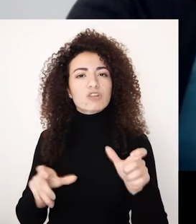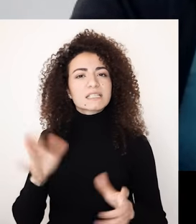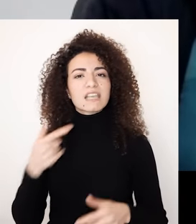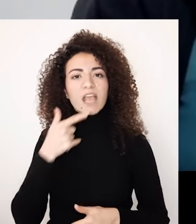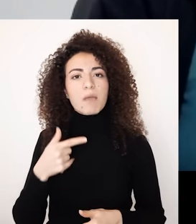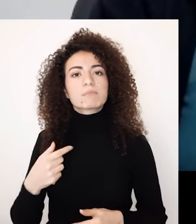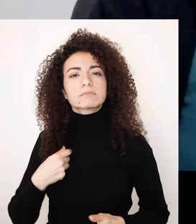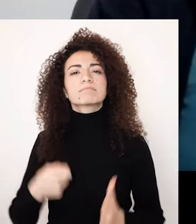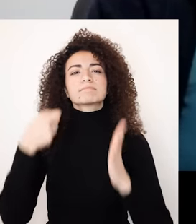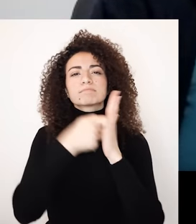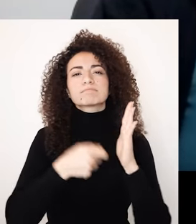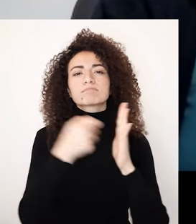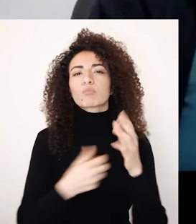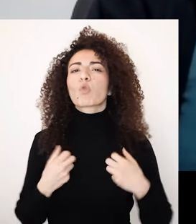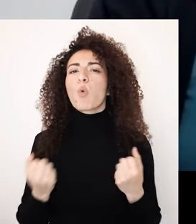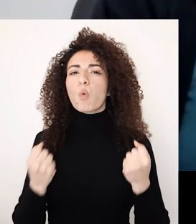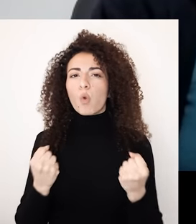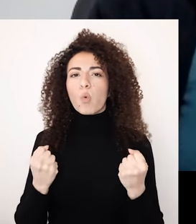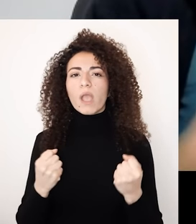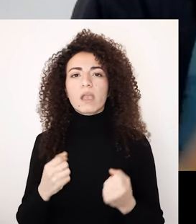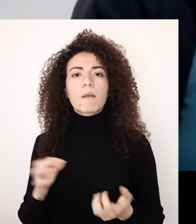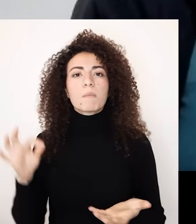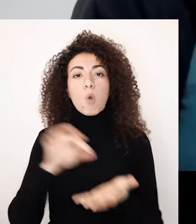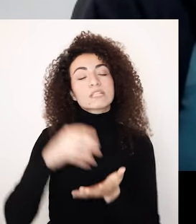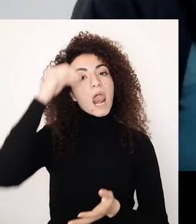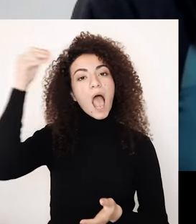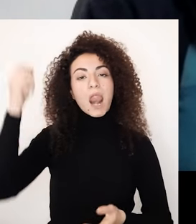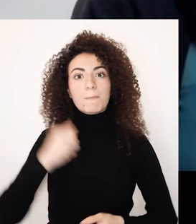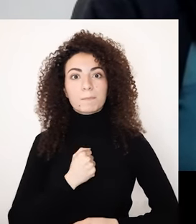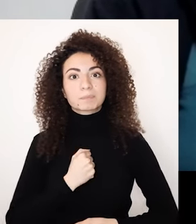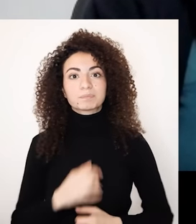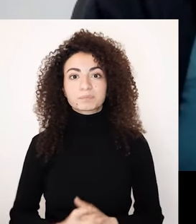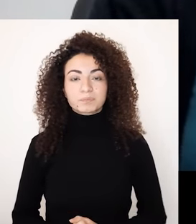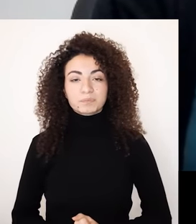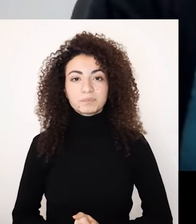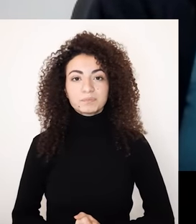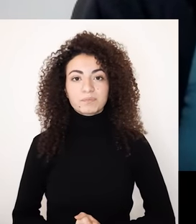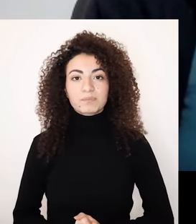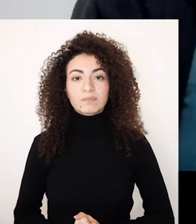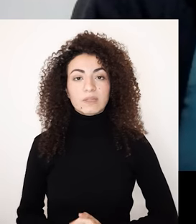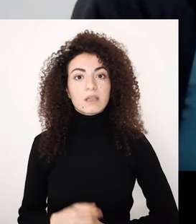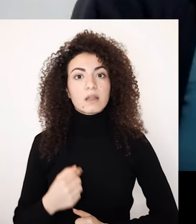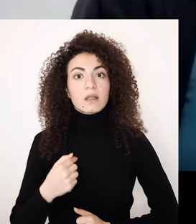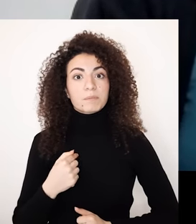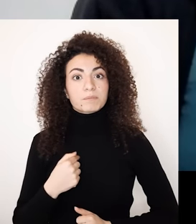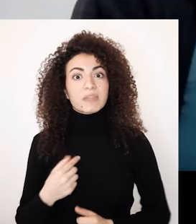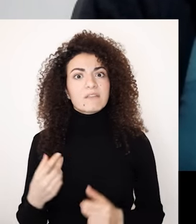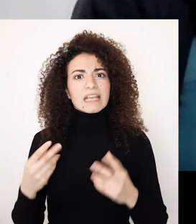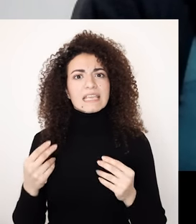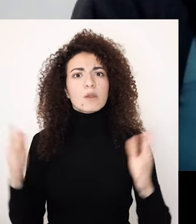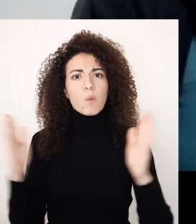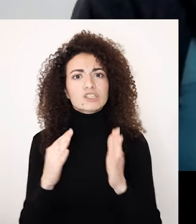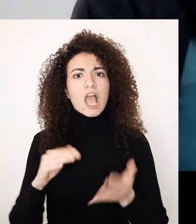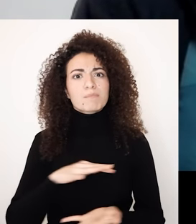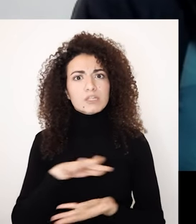ومعانتها تكون عندك العزيمة والإرادة والقوة التي لا يجب أن تتحقق الأحلمات التي تأتي لذلك معانتها وقتها أنا تعرضت